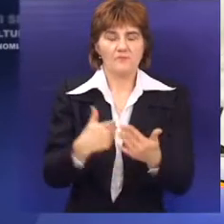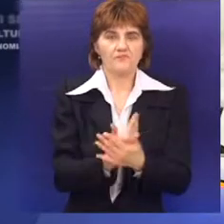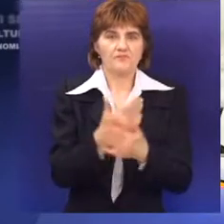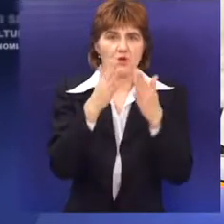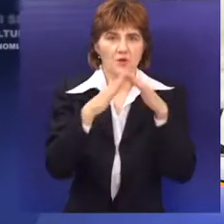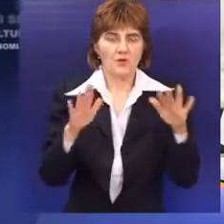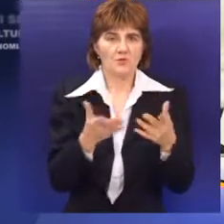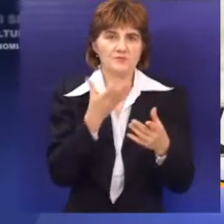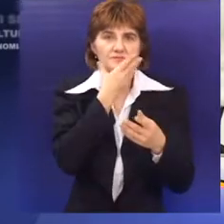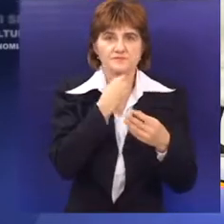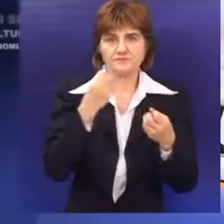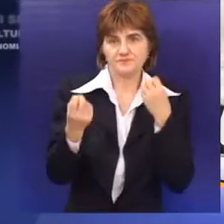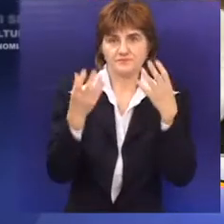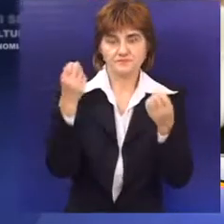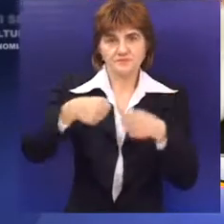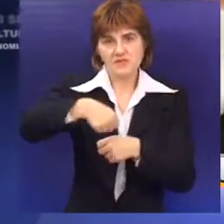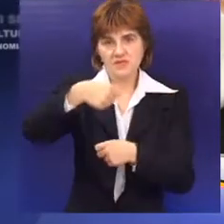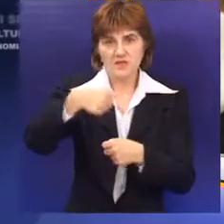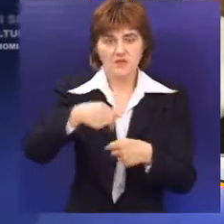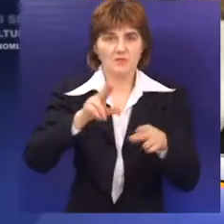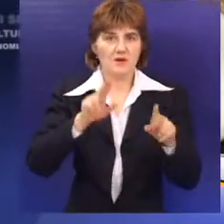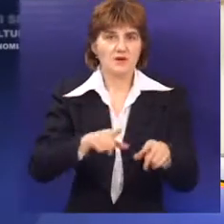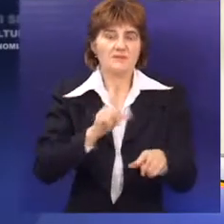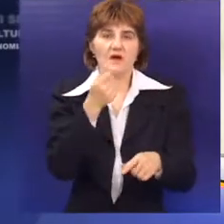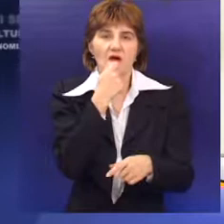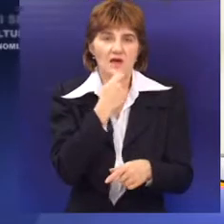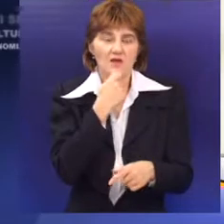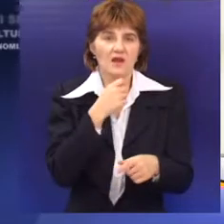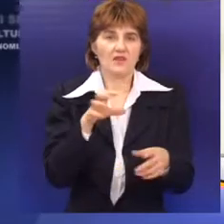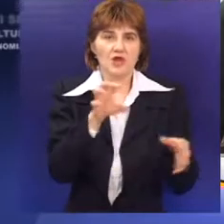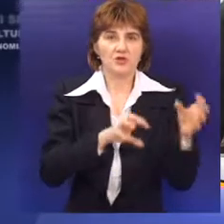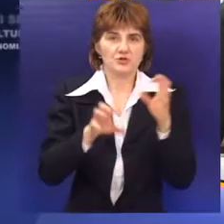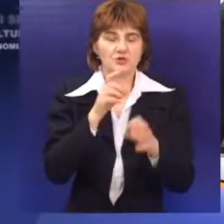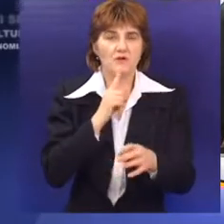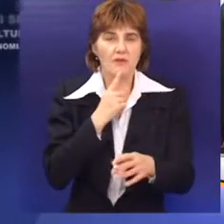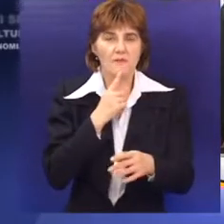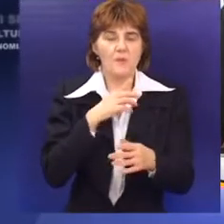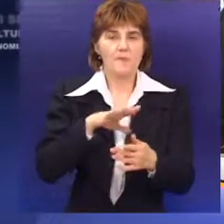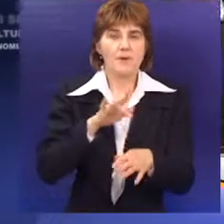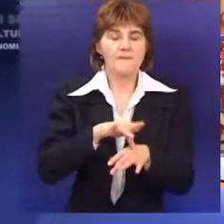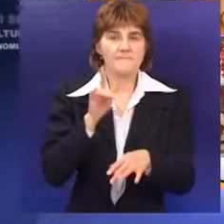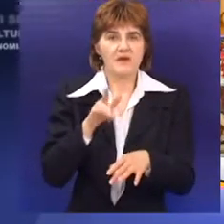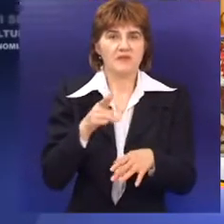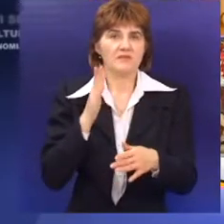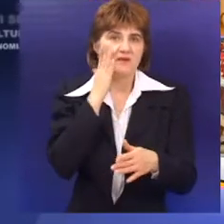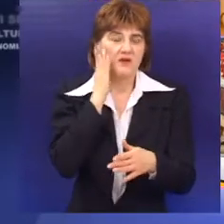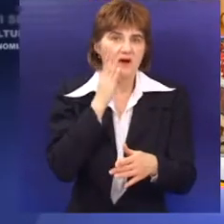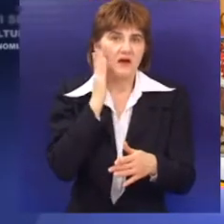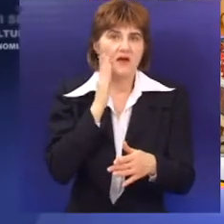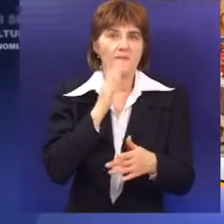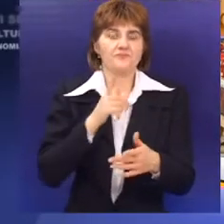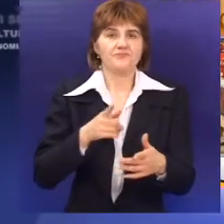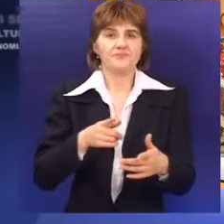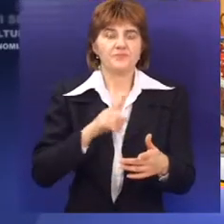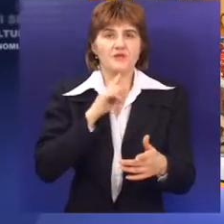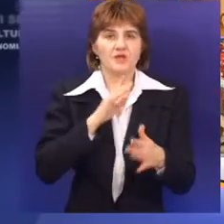ukrasa za jelike, nakita, garderobe, tašni, u ponudi su i razna jela, šareni bonboni, med, sapuni, kozmetika od kozijek